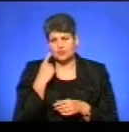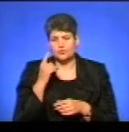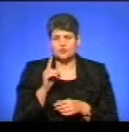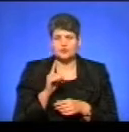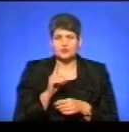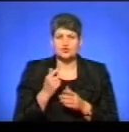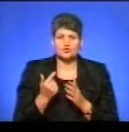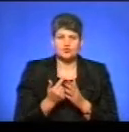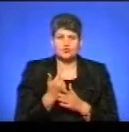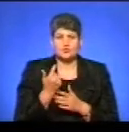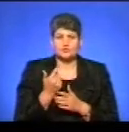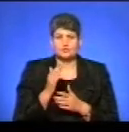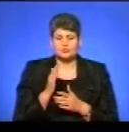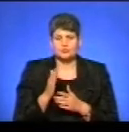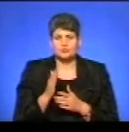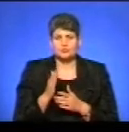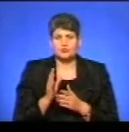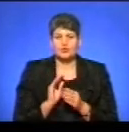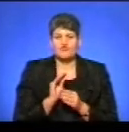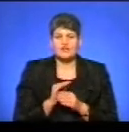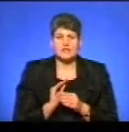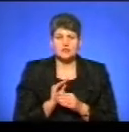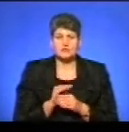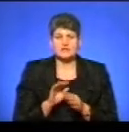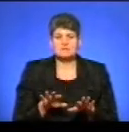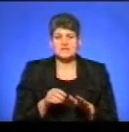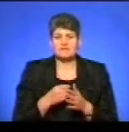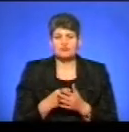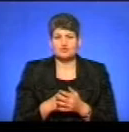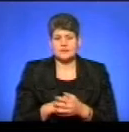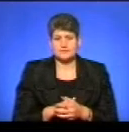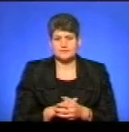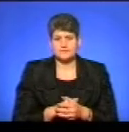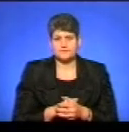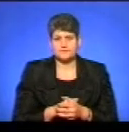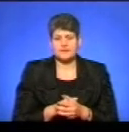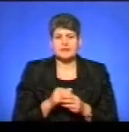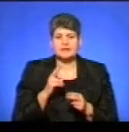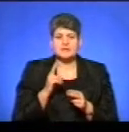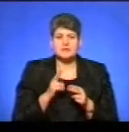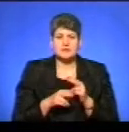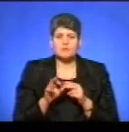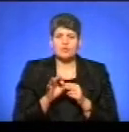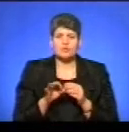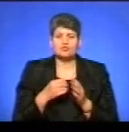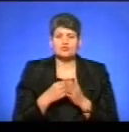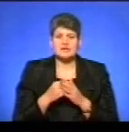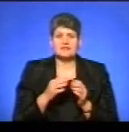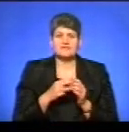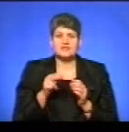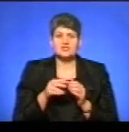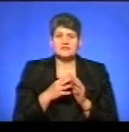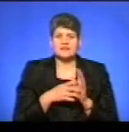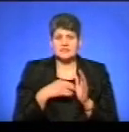знову придемо, ми, напевно, що будемо дофінансовувати з місцевих бюджетів. Ну, і на завершення про бюджет на 2019 рік,